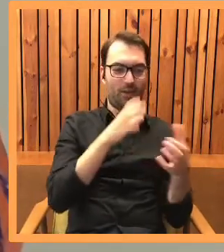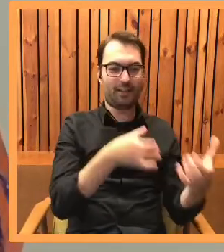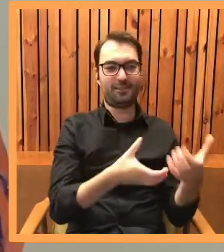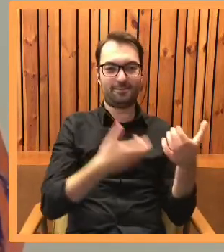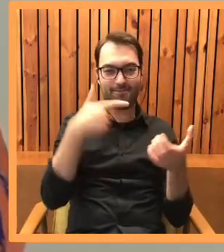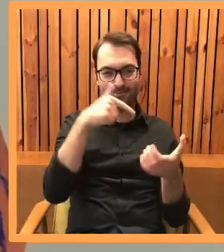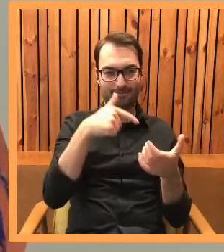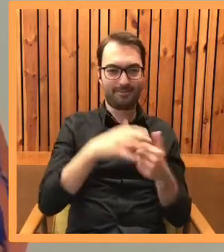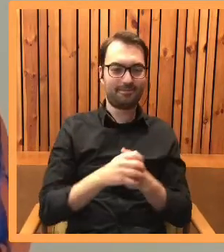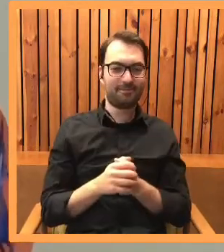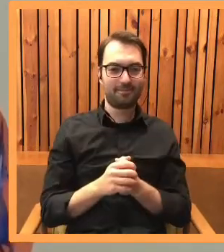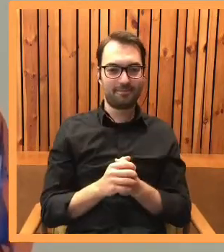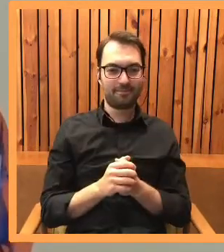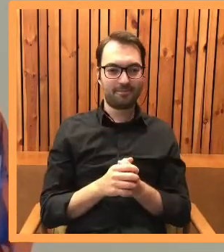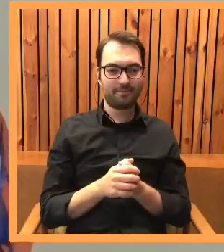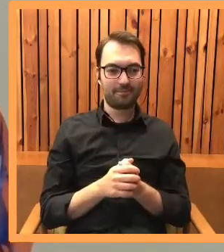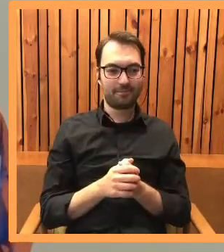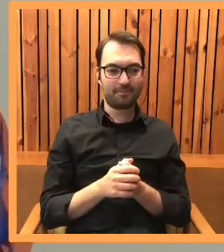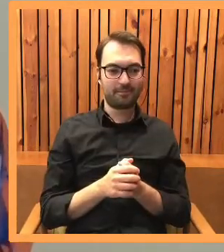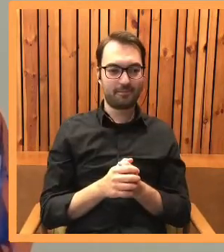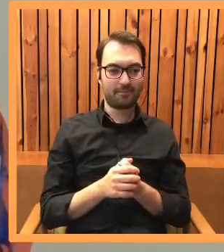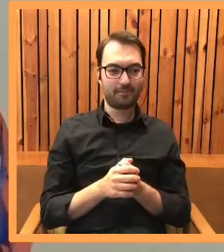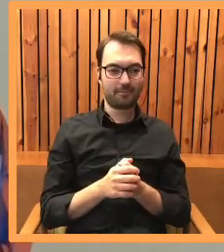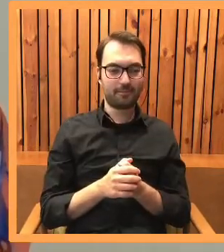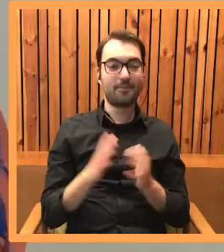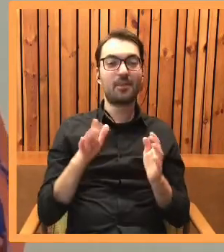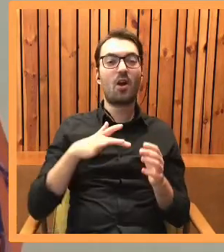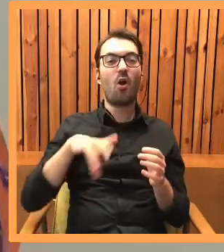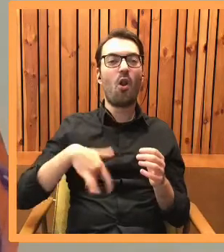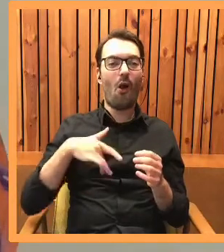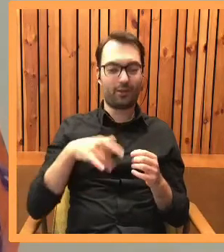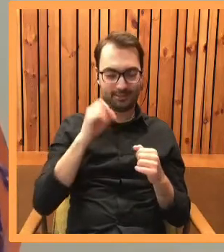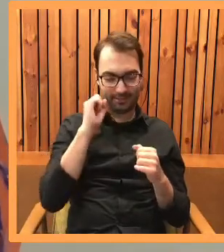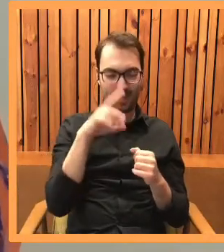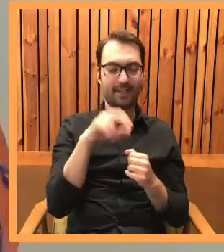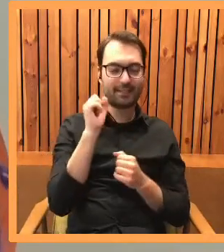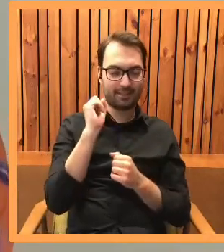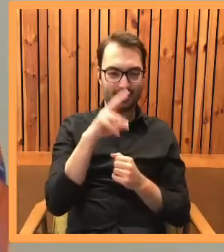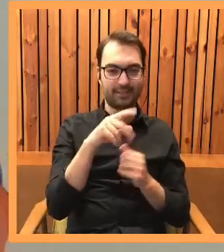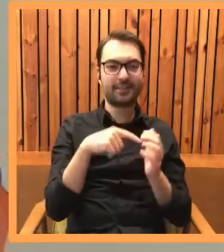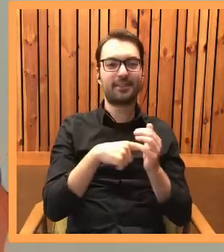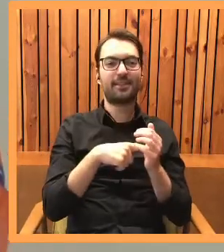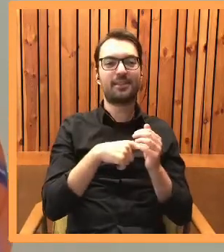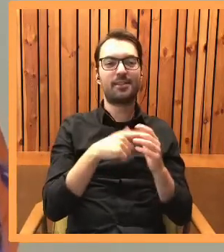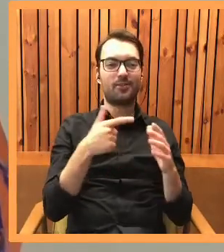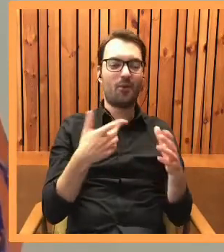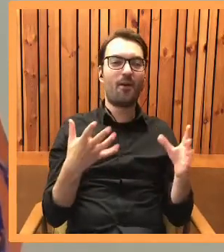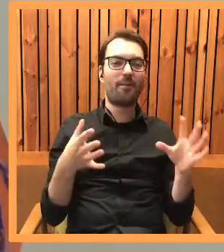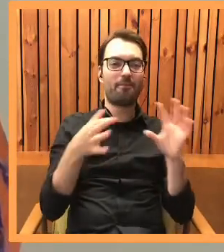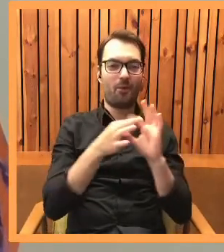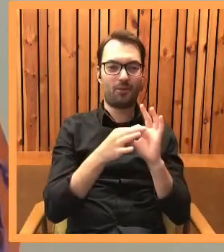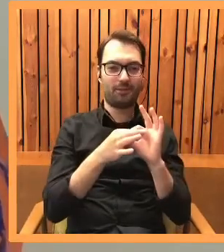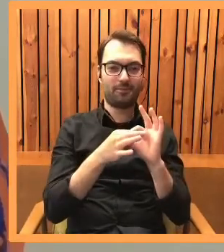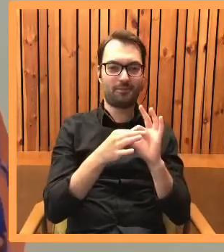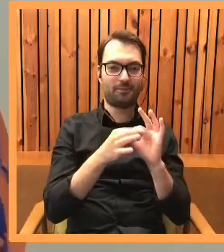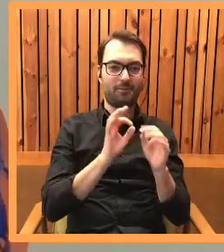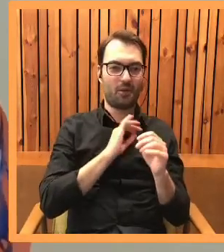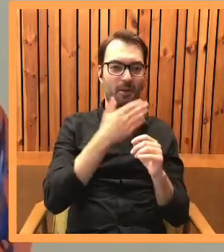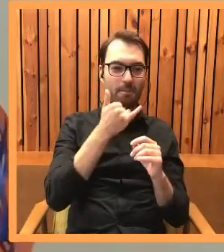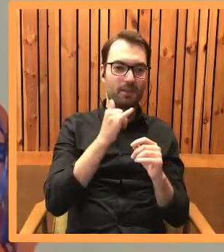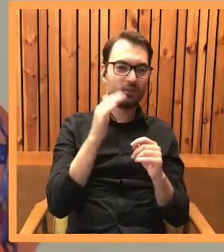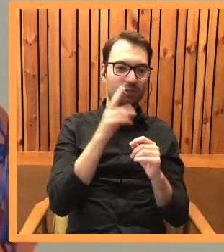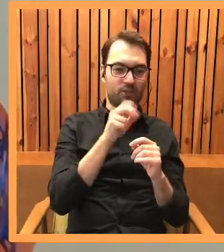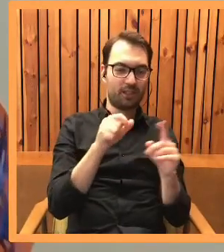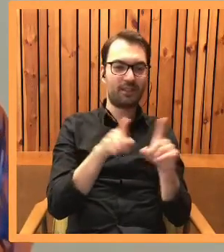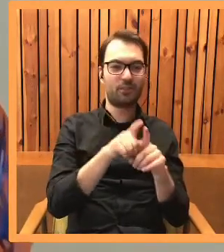ekran kamery. A jeżeli chodzi o Lorda, to tak. Powstał on z połączenia mojej miszki i